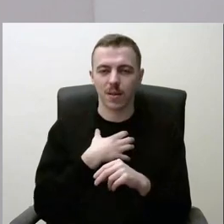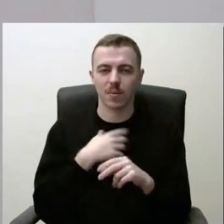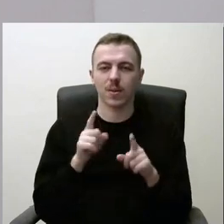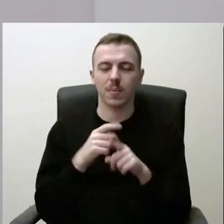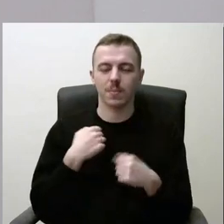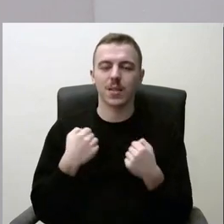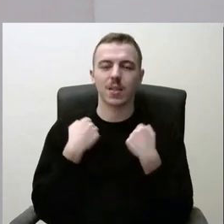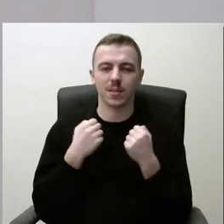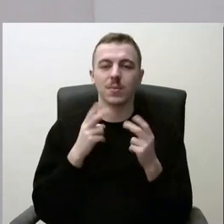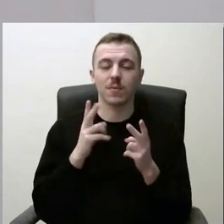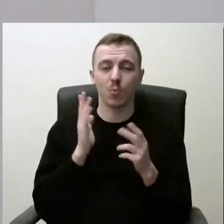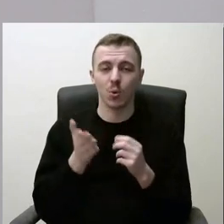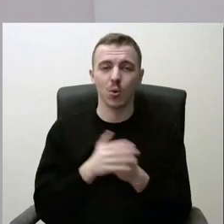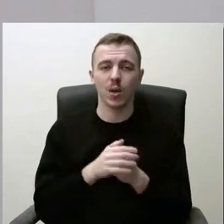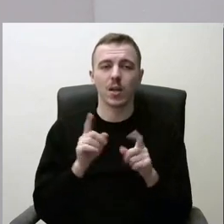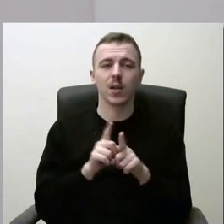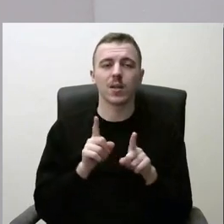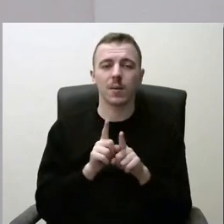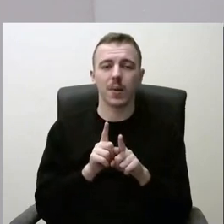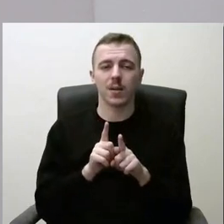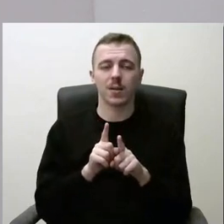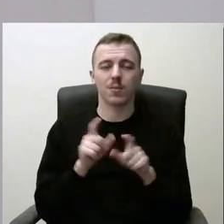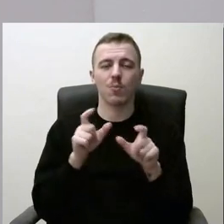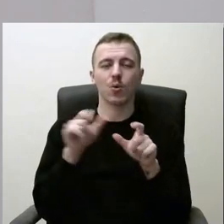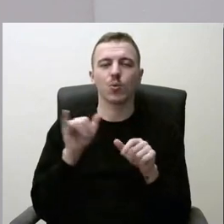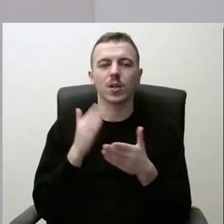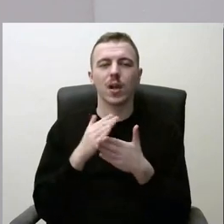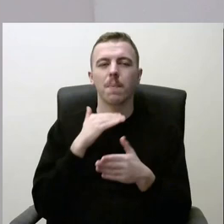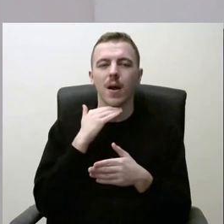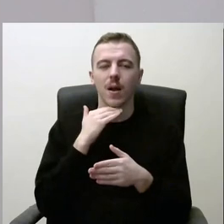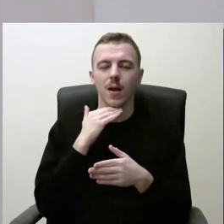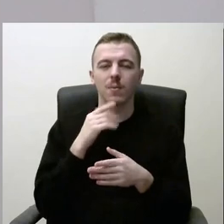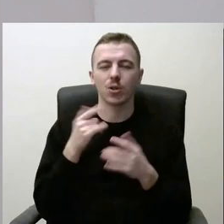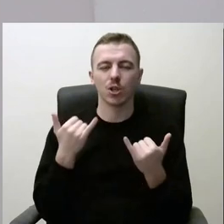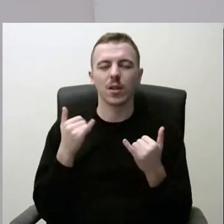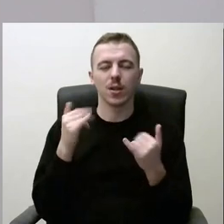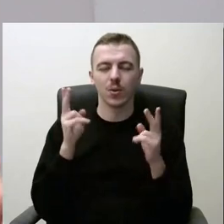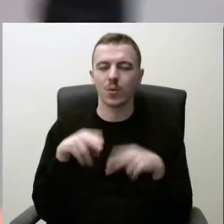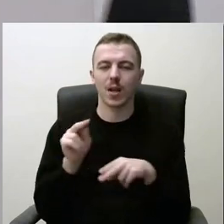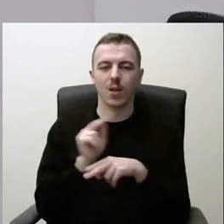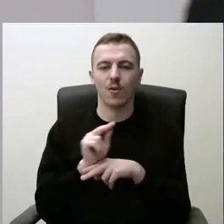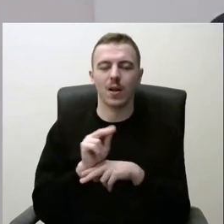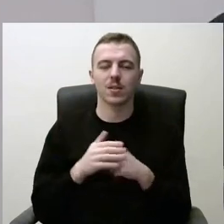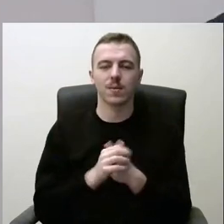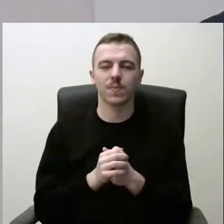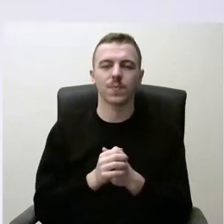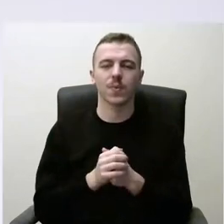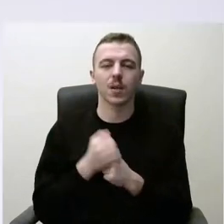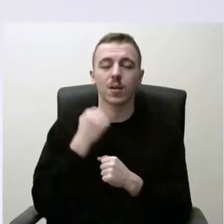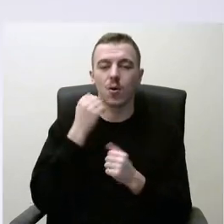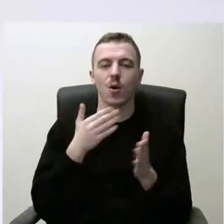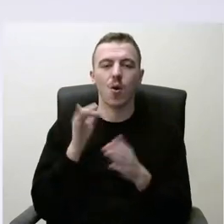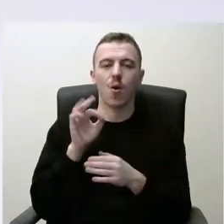būtų. Ir renovacija iš tikrųjų tūs mkyklų, kurios yra pakankamai, jau šiandien reikia renovacijos joms. Dėkuoju, panas Arlauskas.